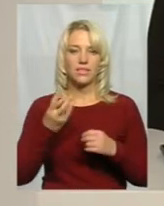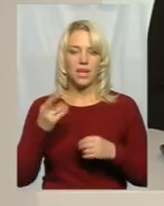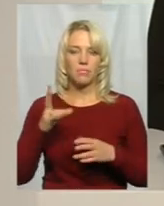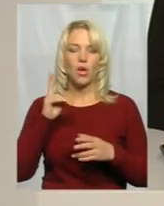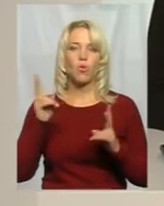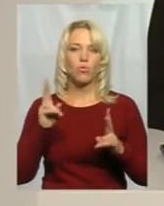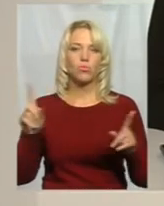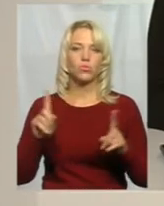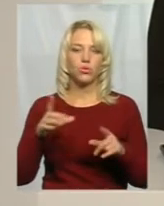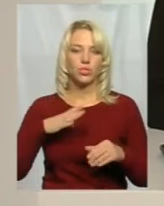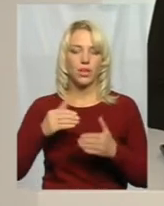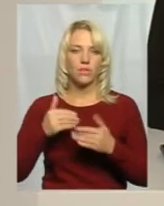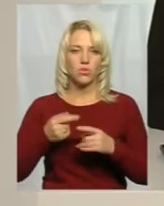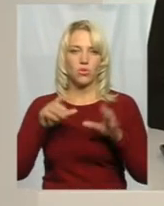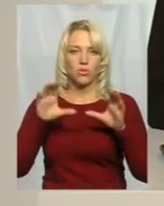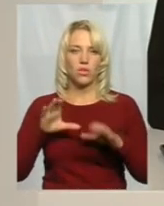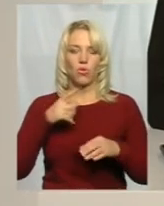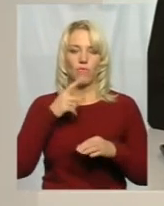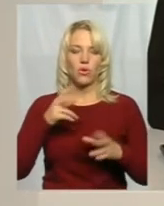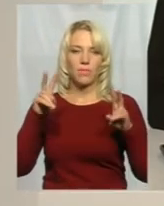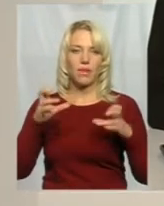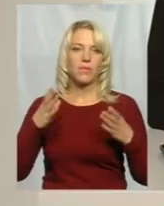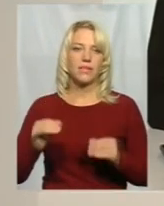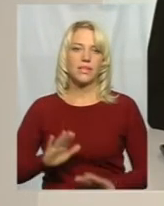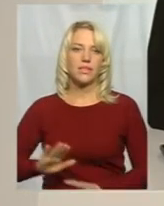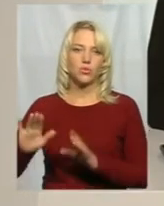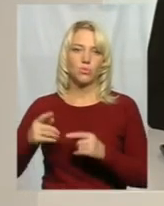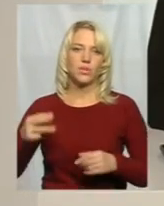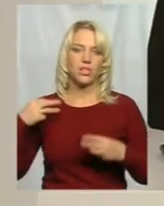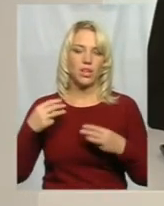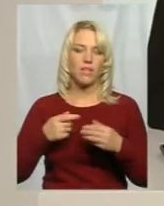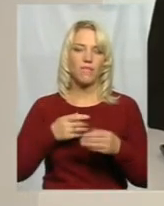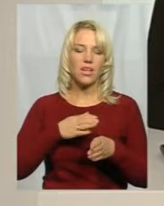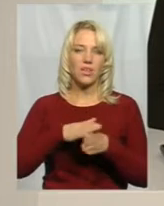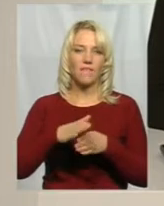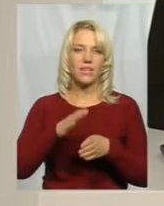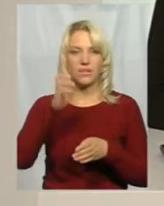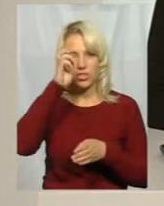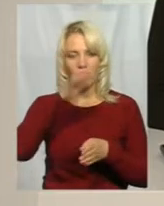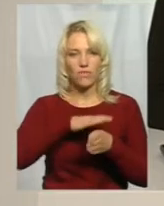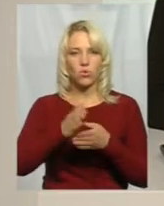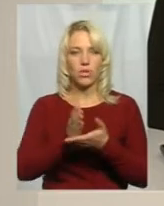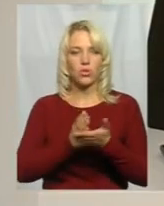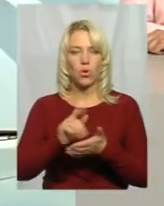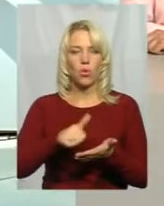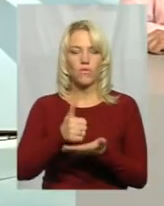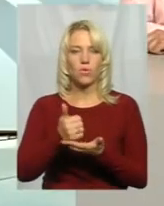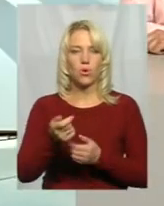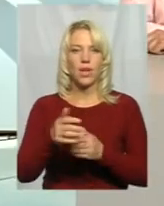говоримо нині у темі дня із заступником начальника управління Державної виконавчої служби Головного територіального управління